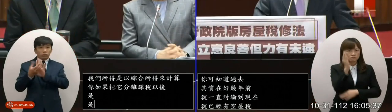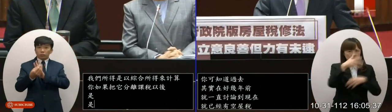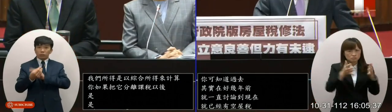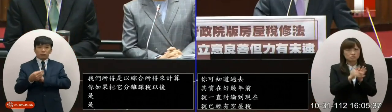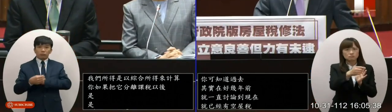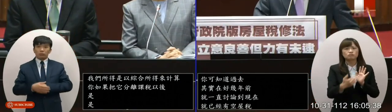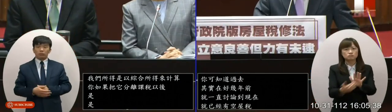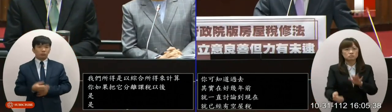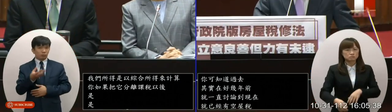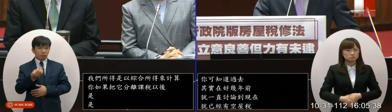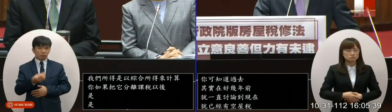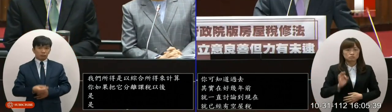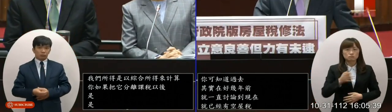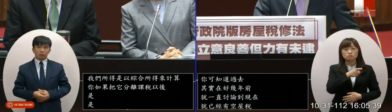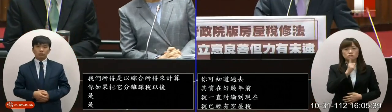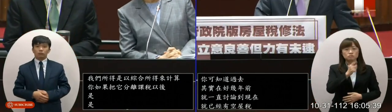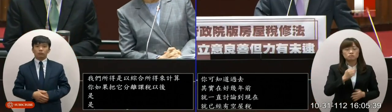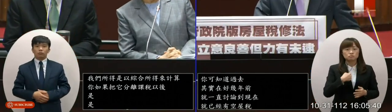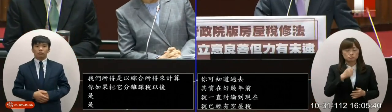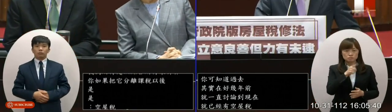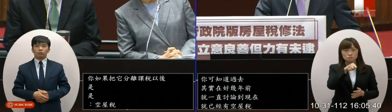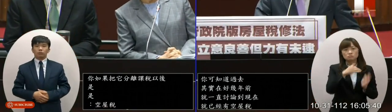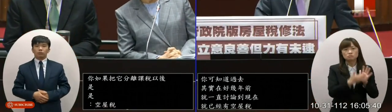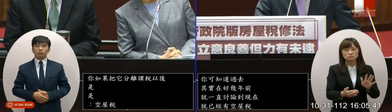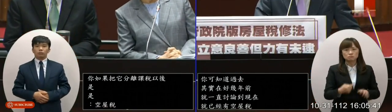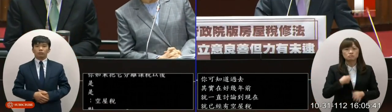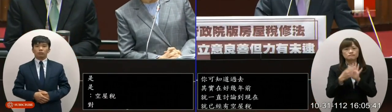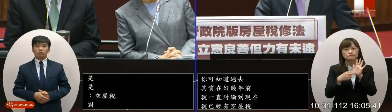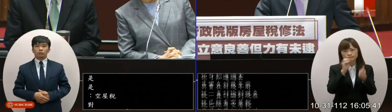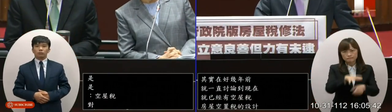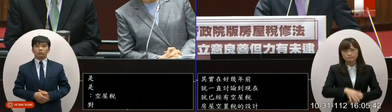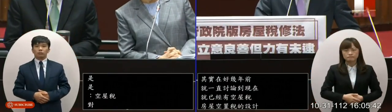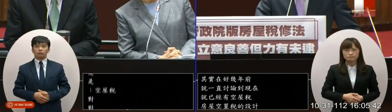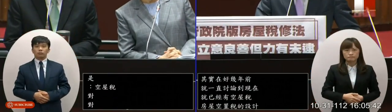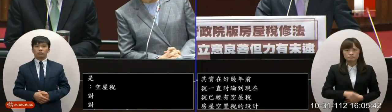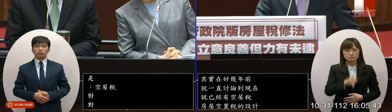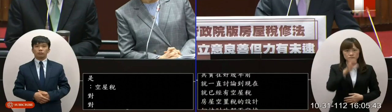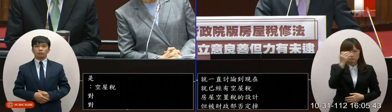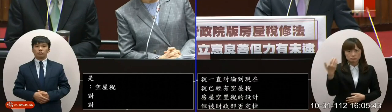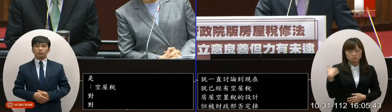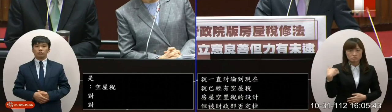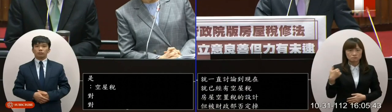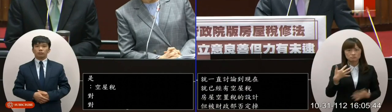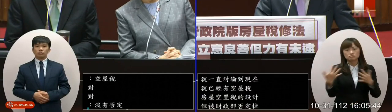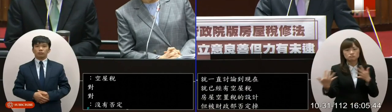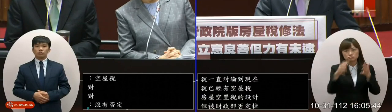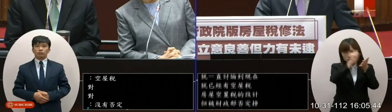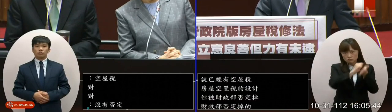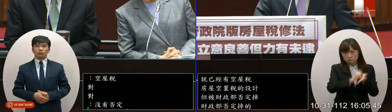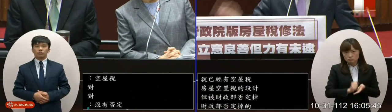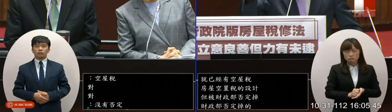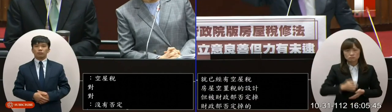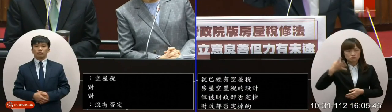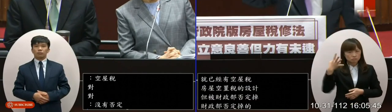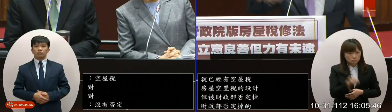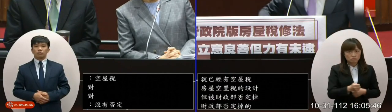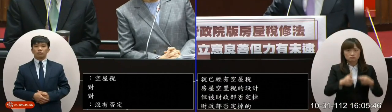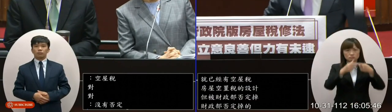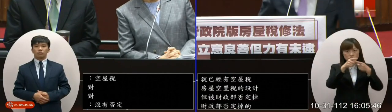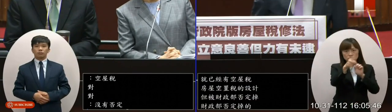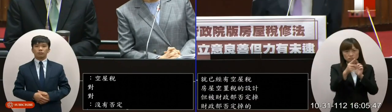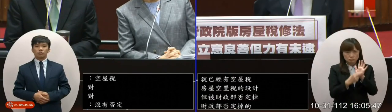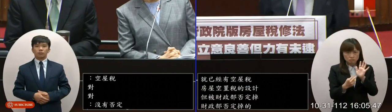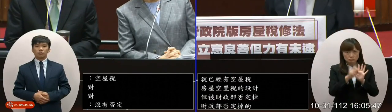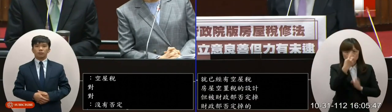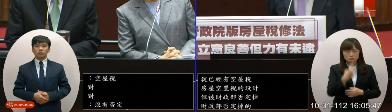財政部否定掉了我說財政部會怎麼否定掉不然我講給你聽你去看看過去的一個尋答無數次第一個理由就是說